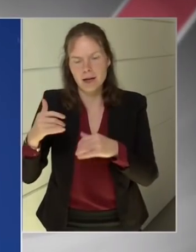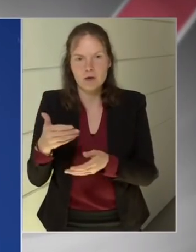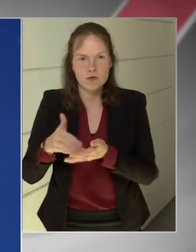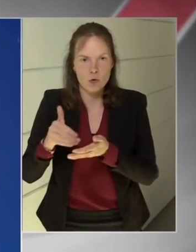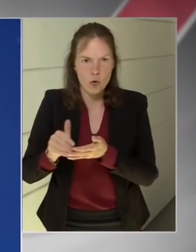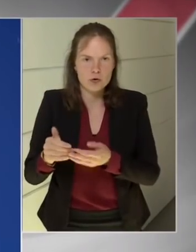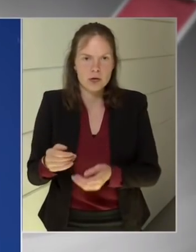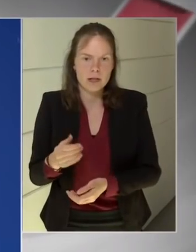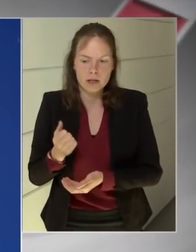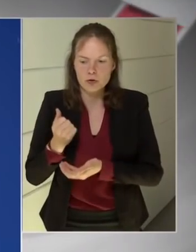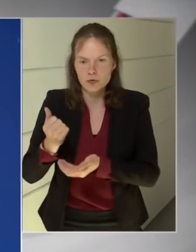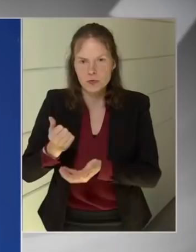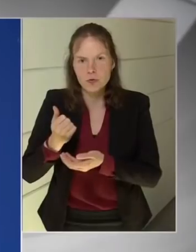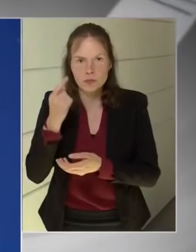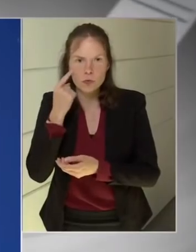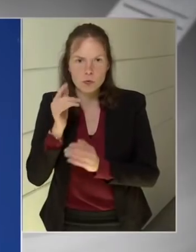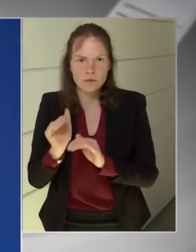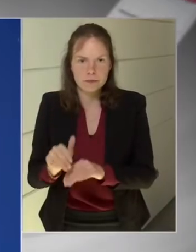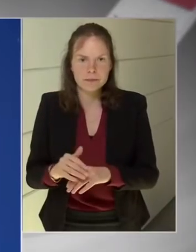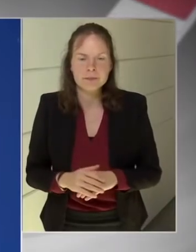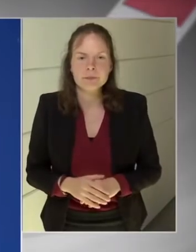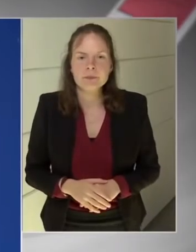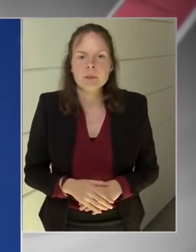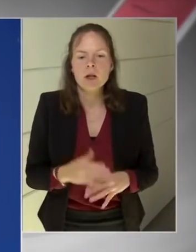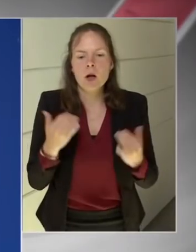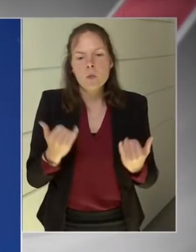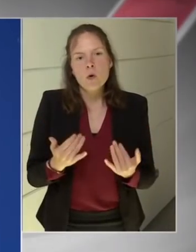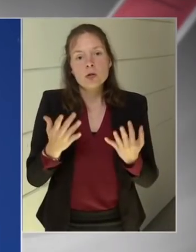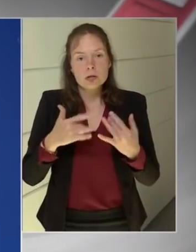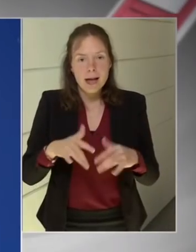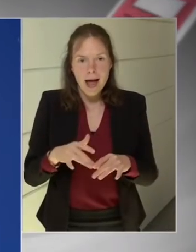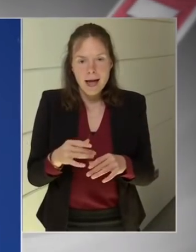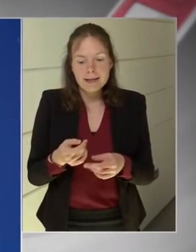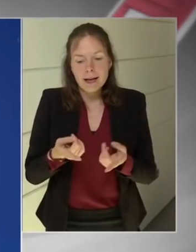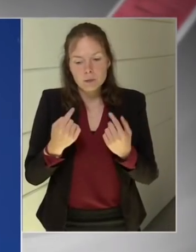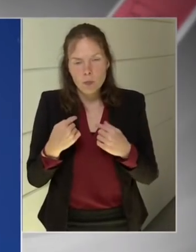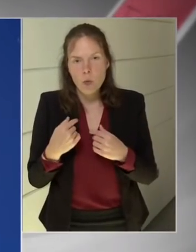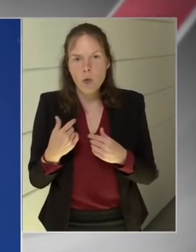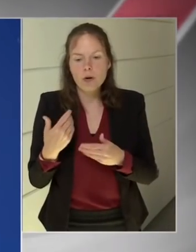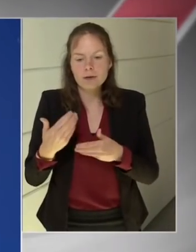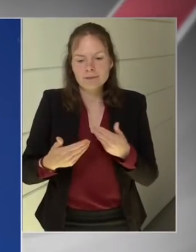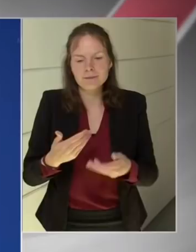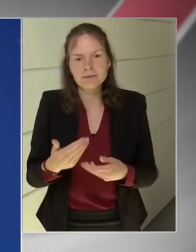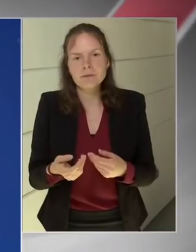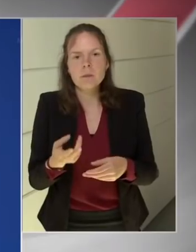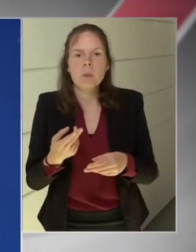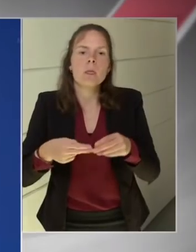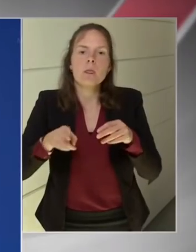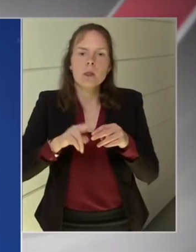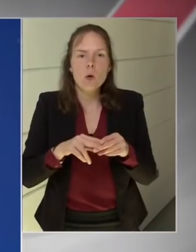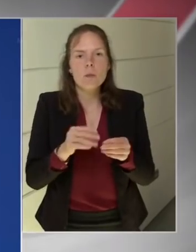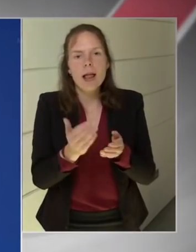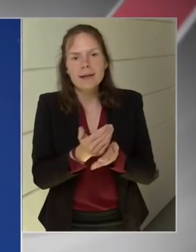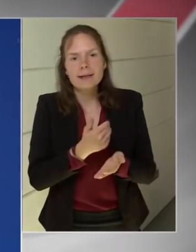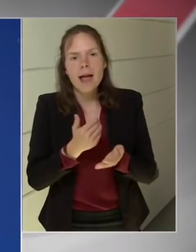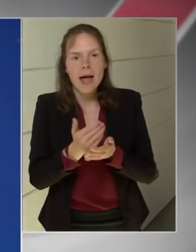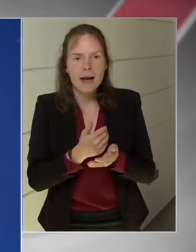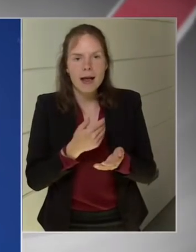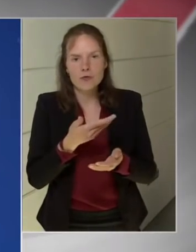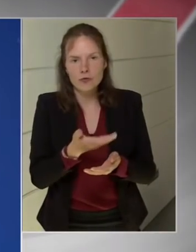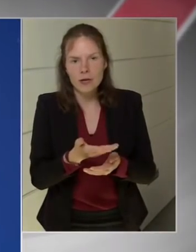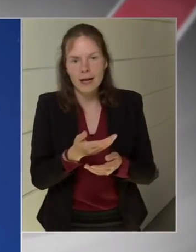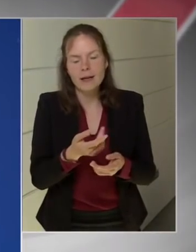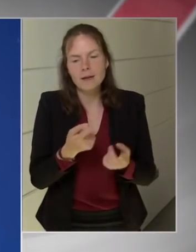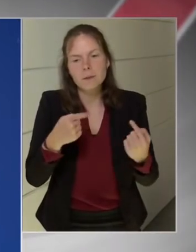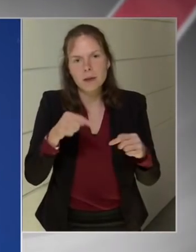rezsicsökkentés költségeit finanszírozni tudja, ahogy a honvédelmi fejlesztések költségeire is a honvédelmi alapszolgál